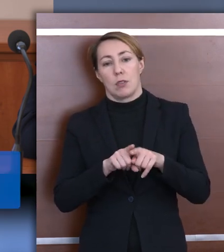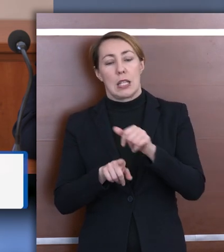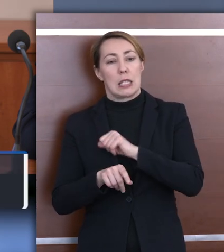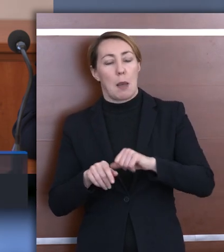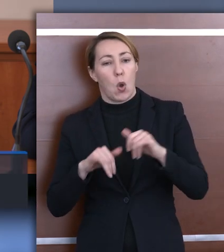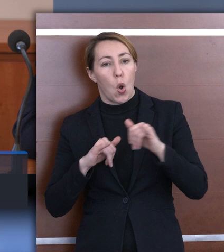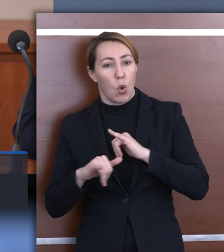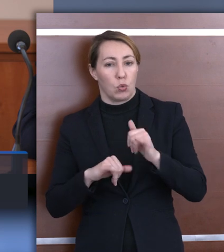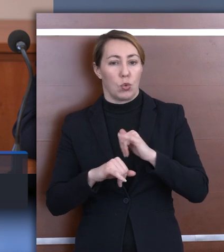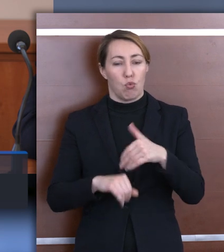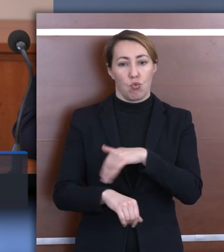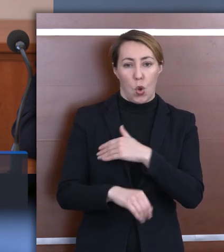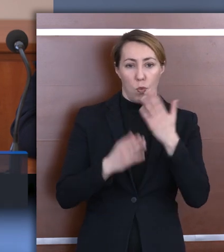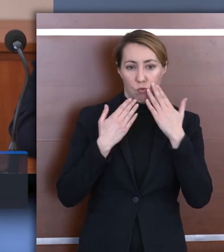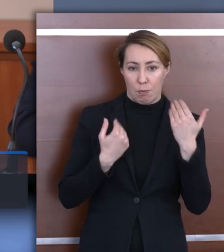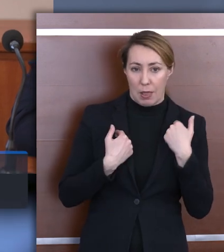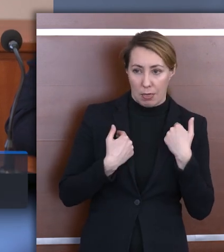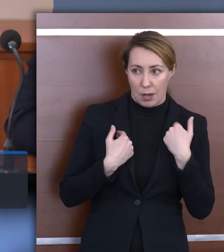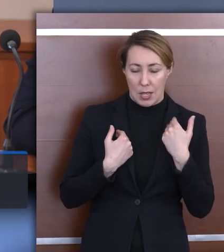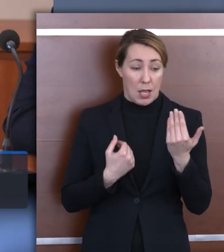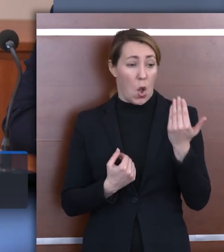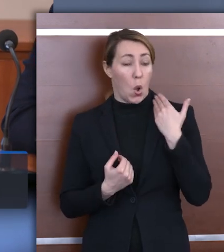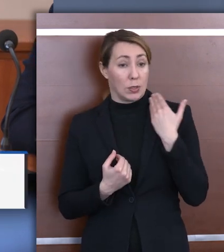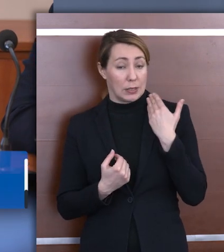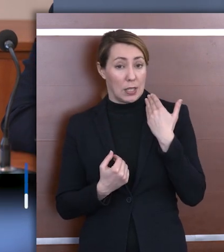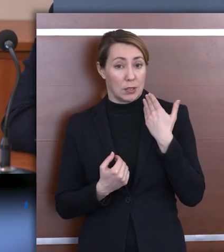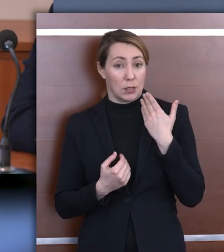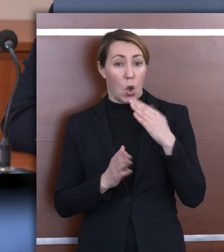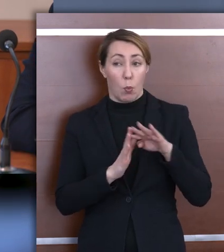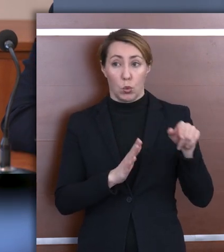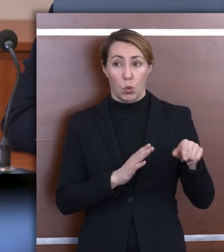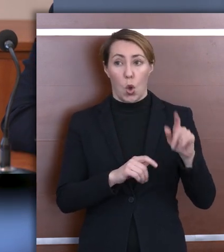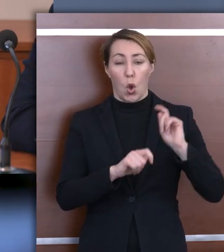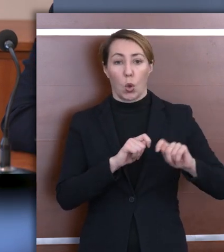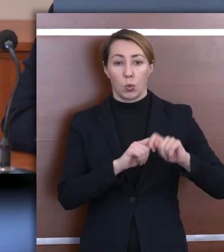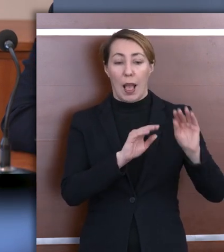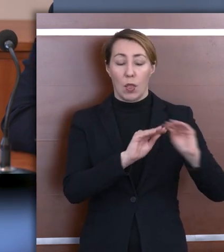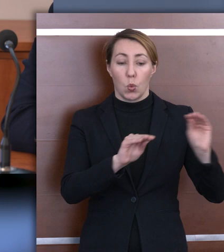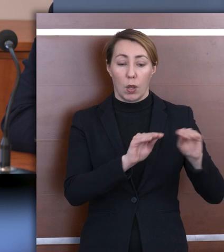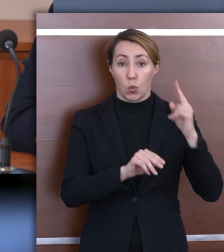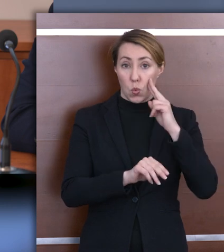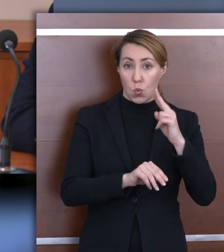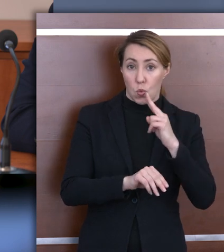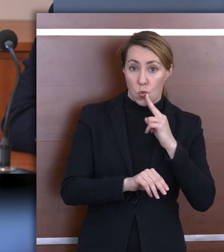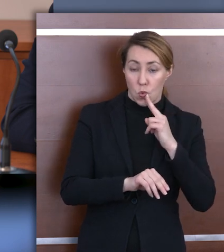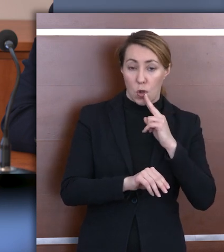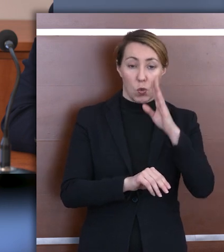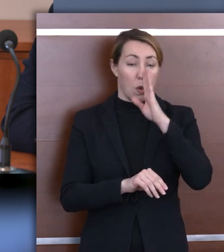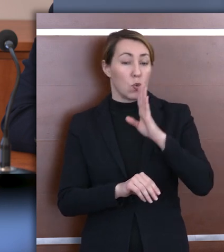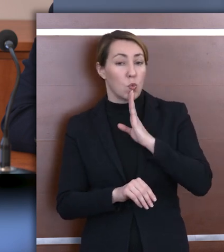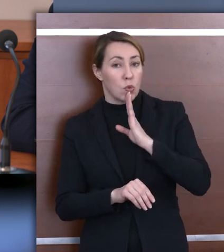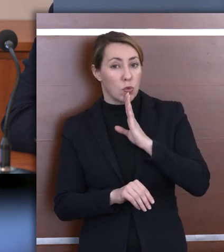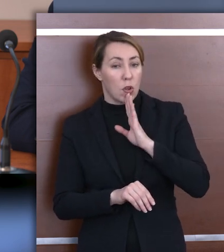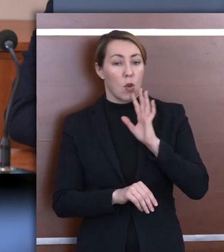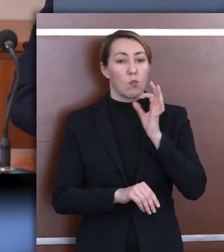po szkoły, szpitale. W ostatnim czasie, oprócz kontroli edukacji niesłyszących, słyszących